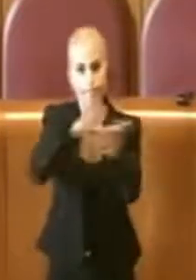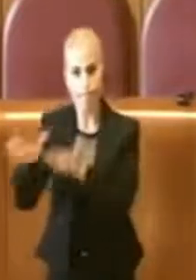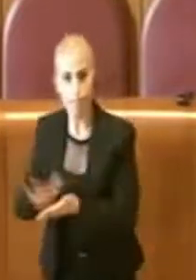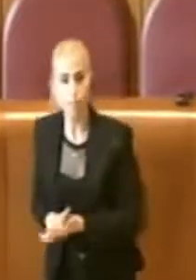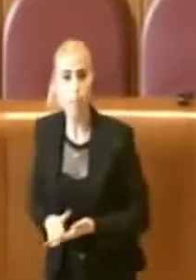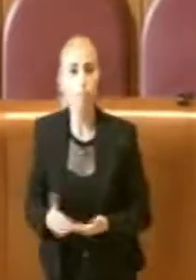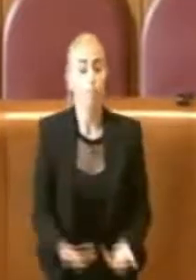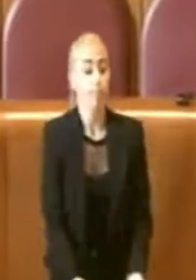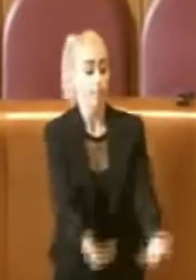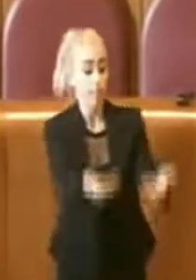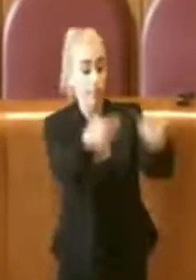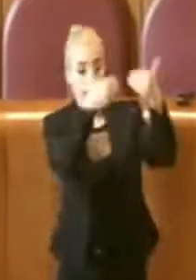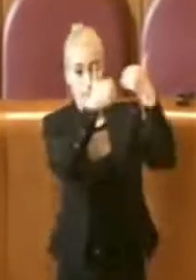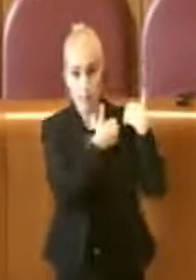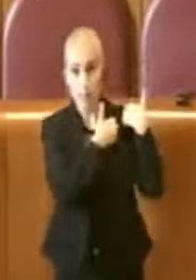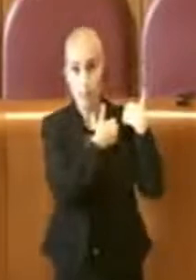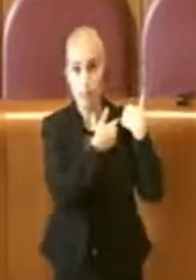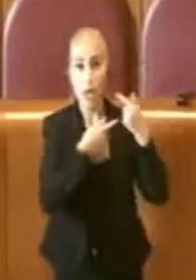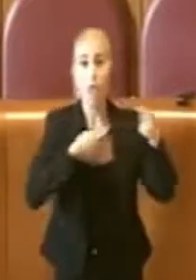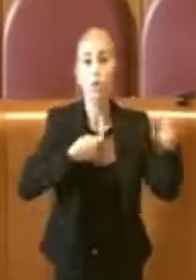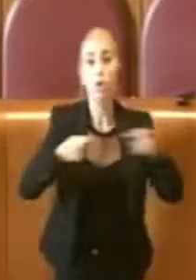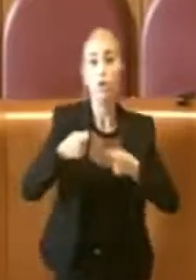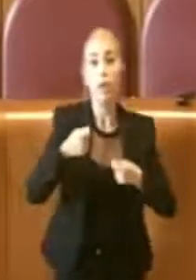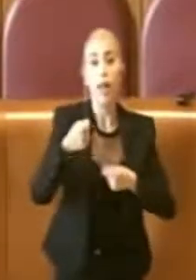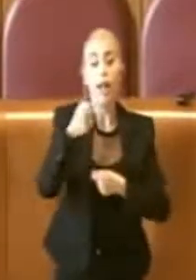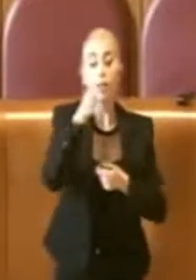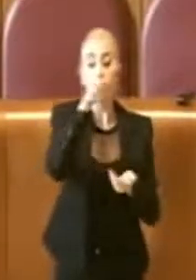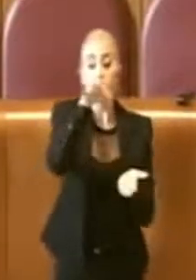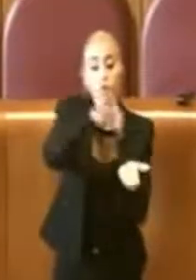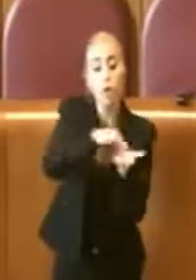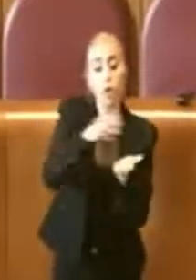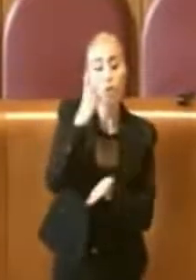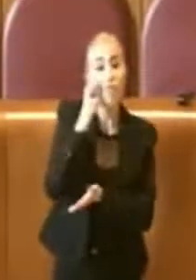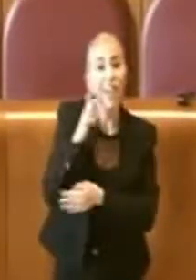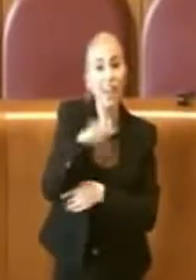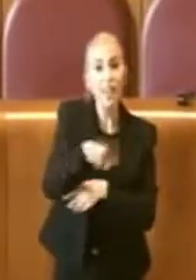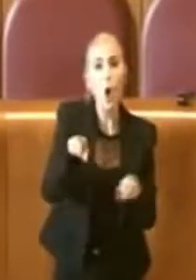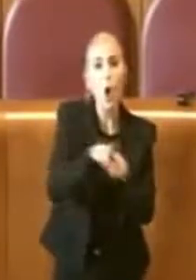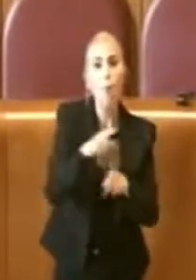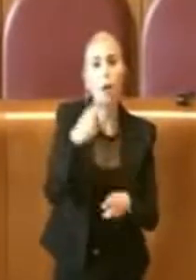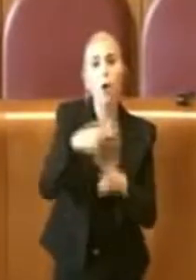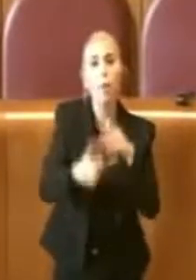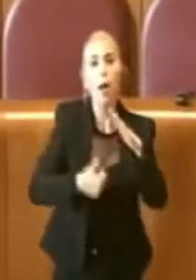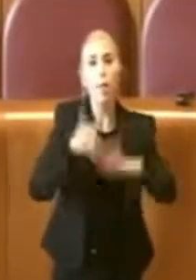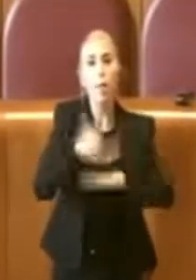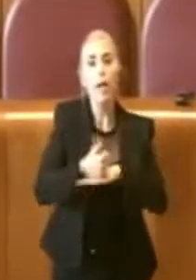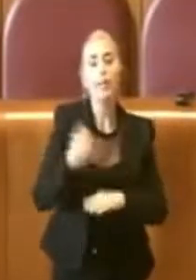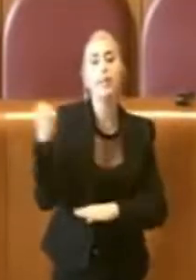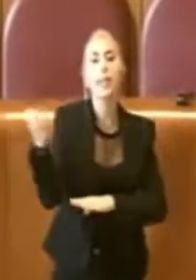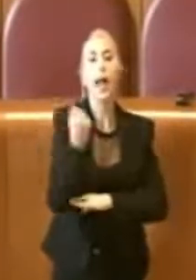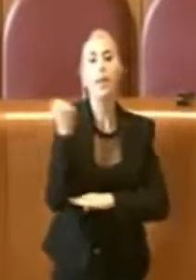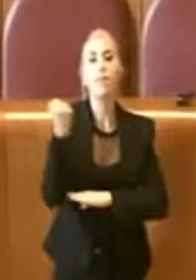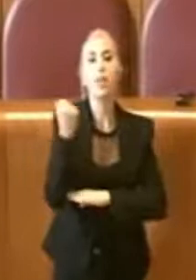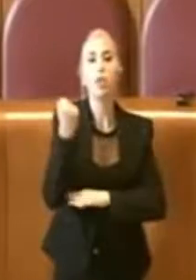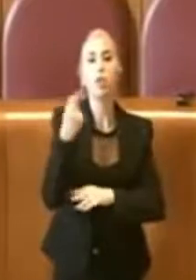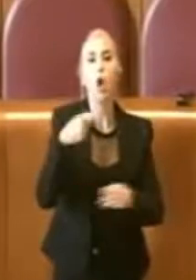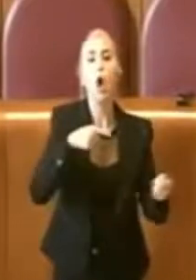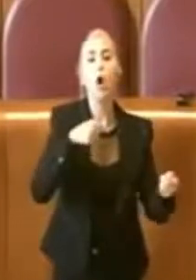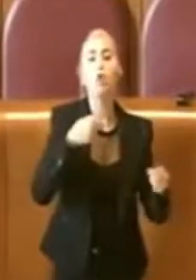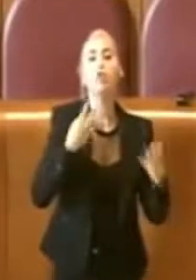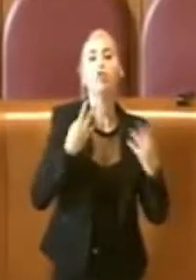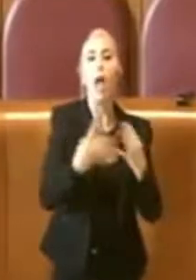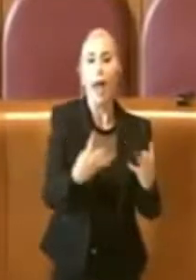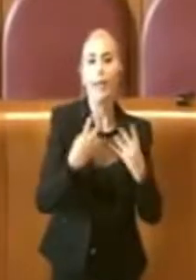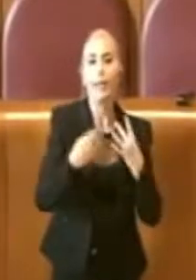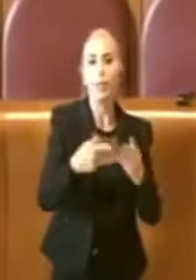carico intanto la gestione del verde, come Roma Capitale, con il servizio ai giardini, con interventi puntuali,